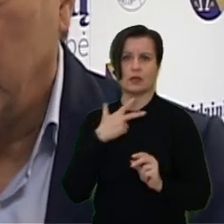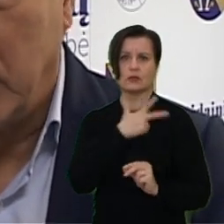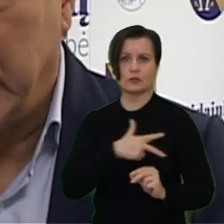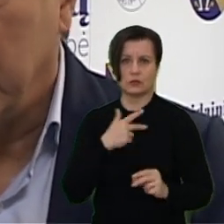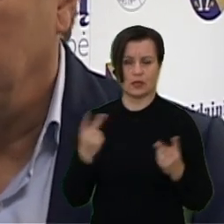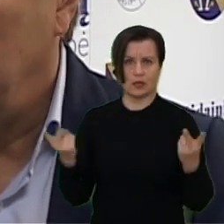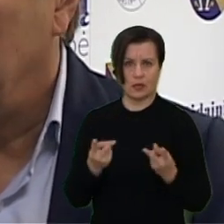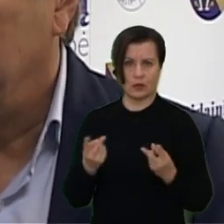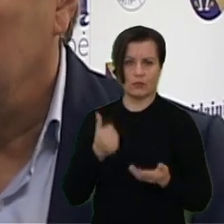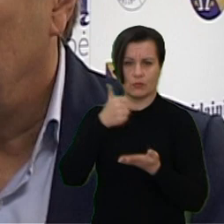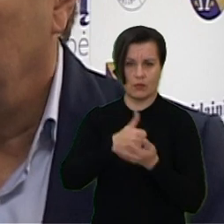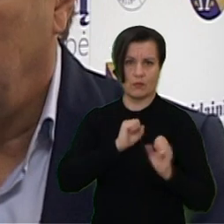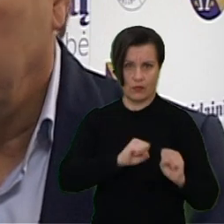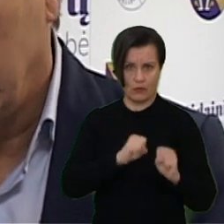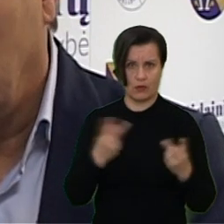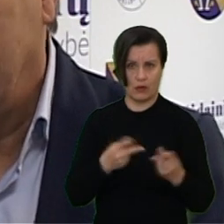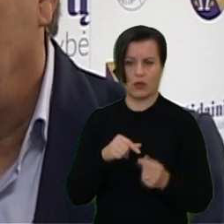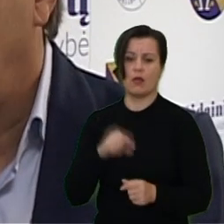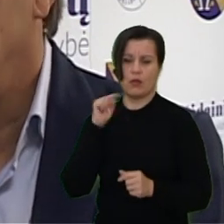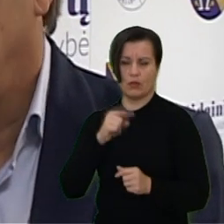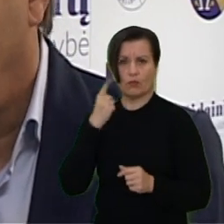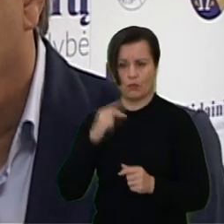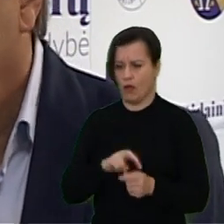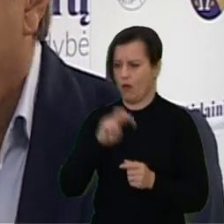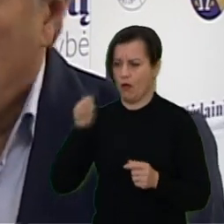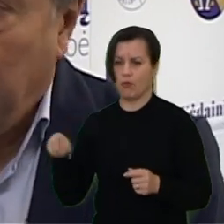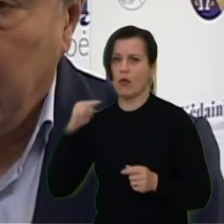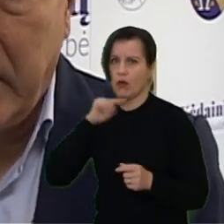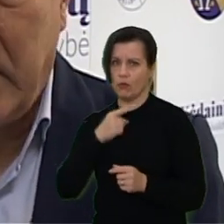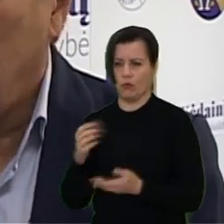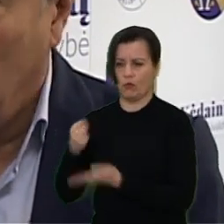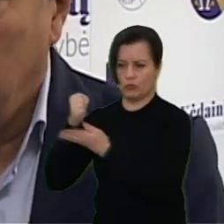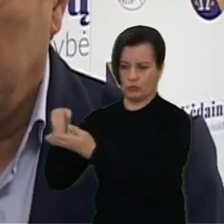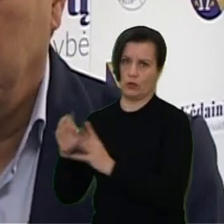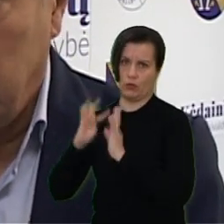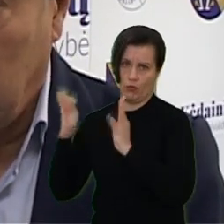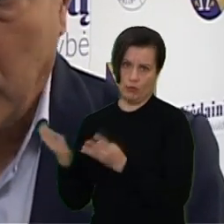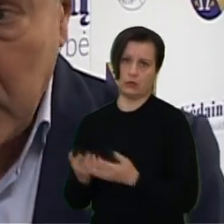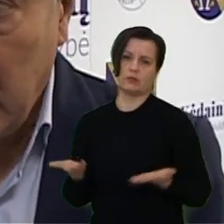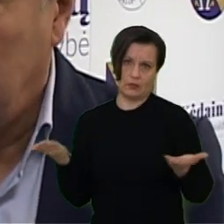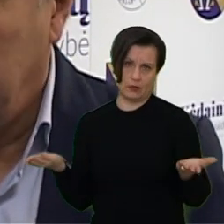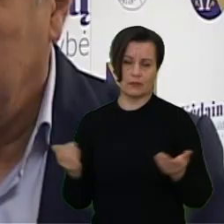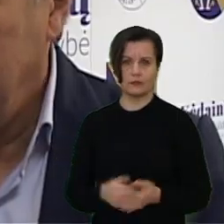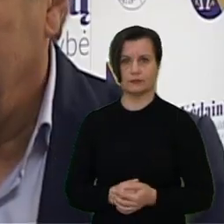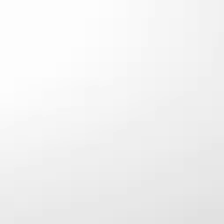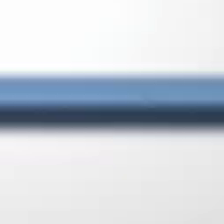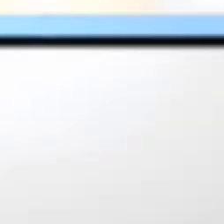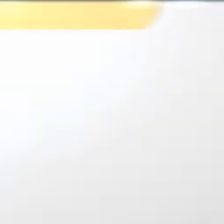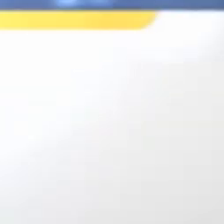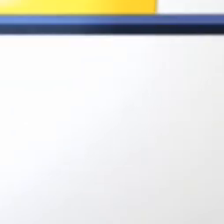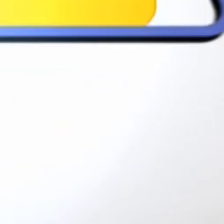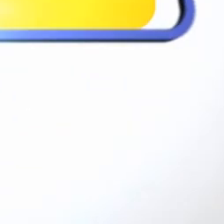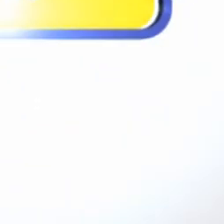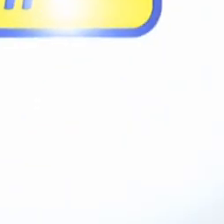socialinių reikalų komiteto pirminiko pavaduotojų pareigų, dėl to, kad jinai pareiškia norą pereiti į ekonomikos ir biudžeto komitetą. Tai tik tai tiek.